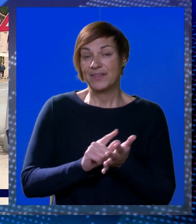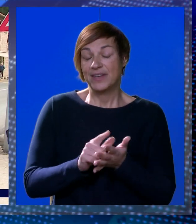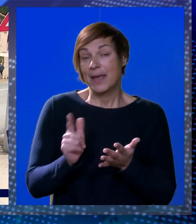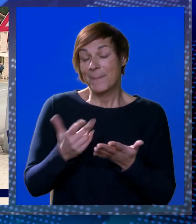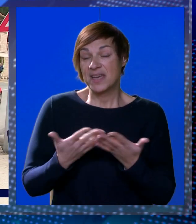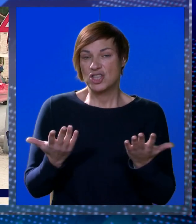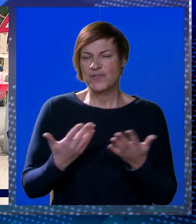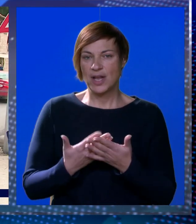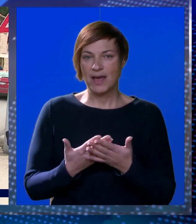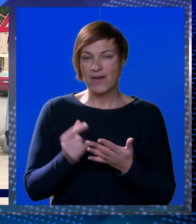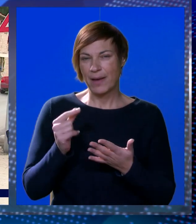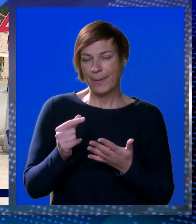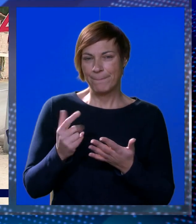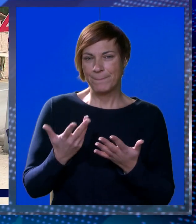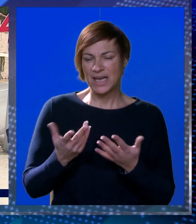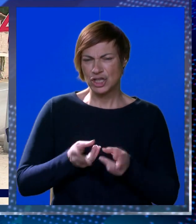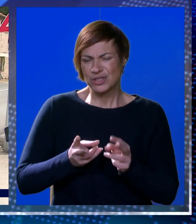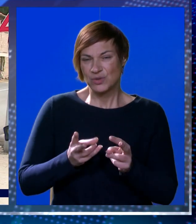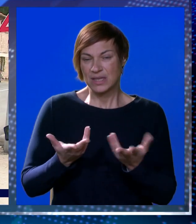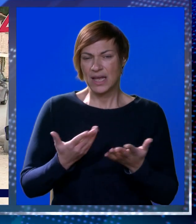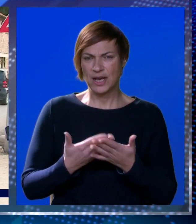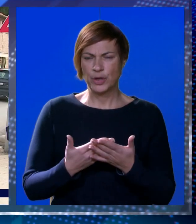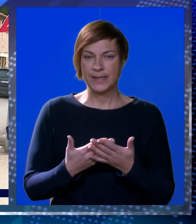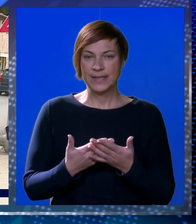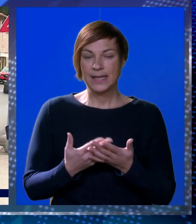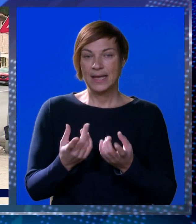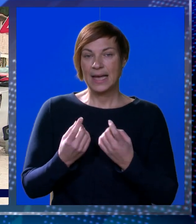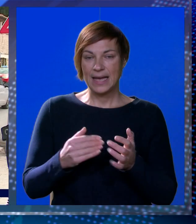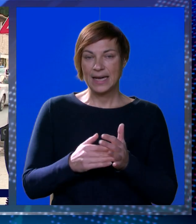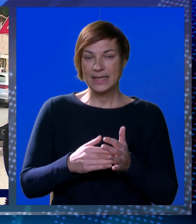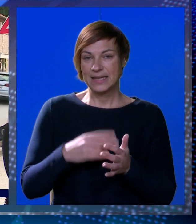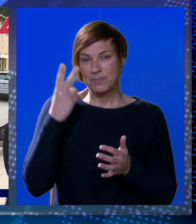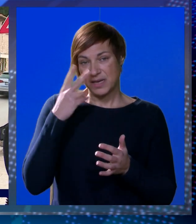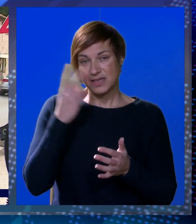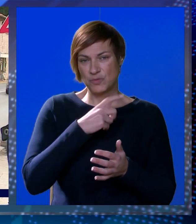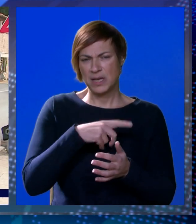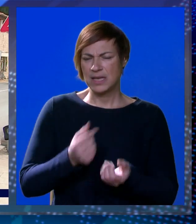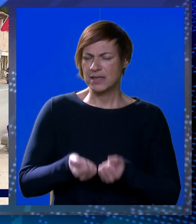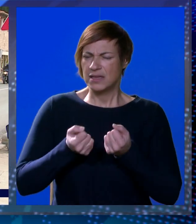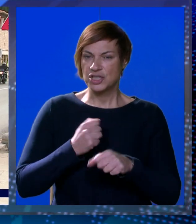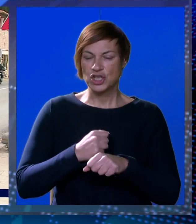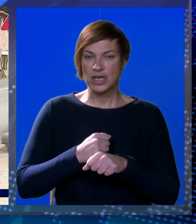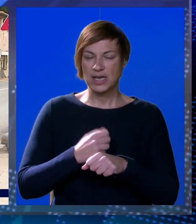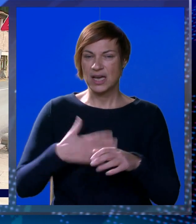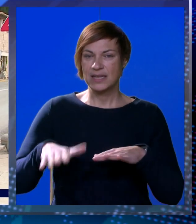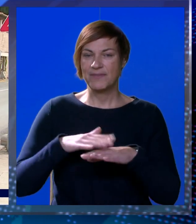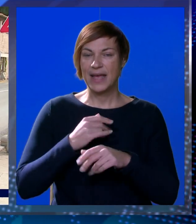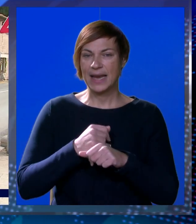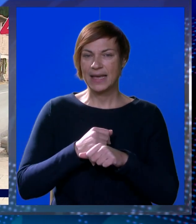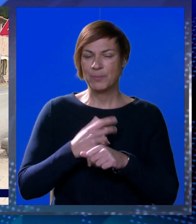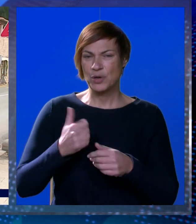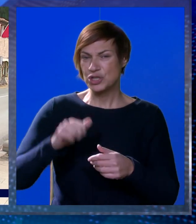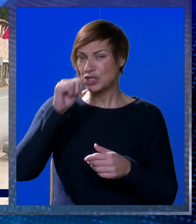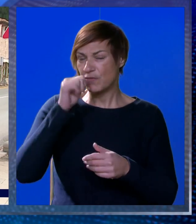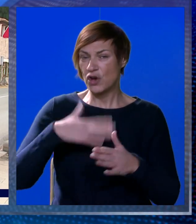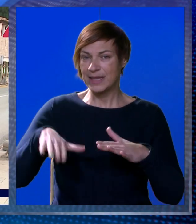Vrijeme, ne da vrijeme. A i malo je to deno, zaista je su deno. Treba ljude razumjeti, teško je to. Velike je